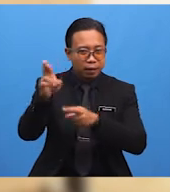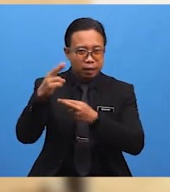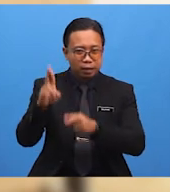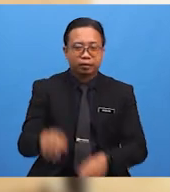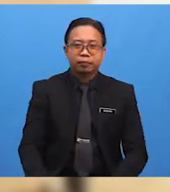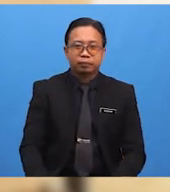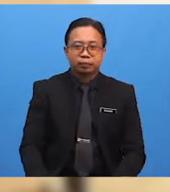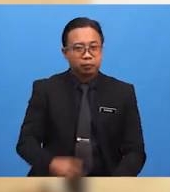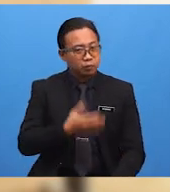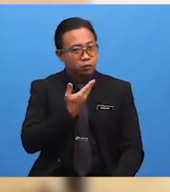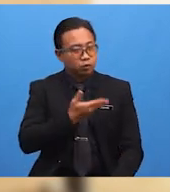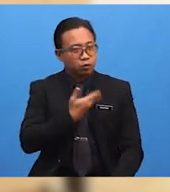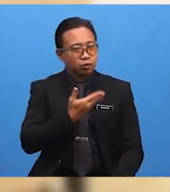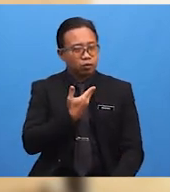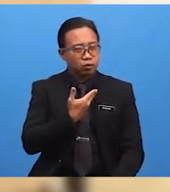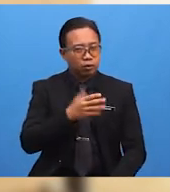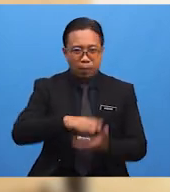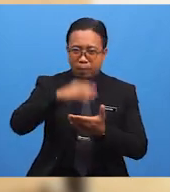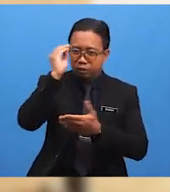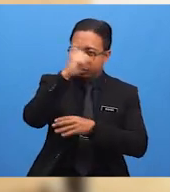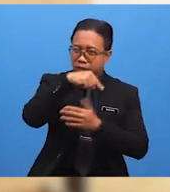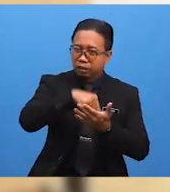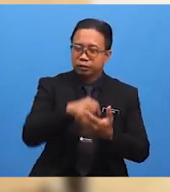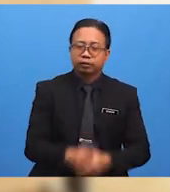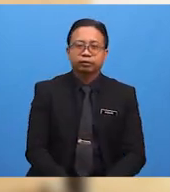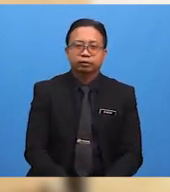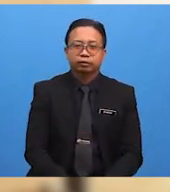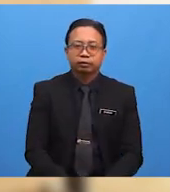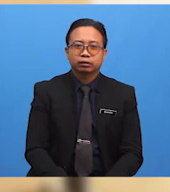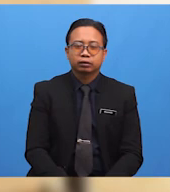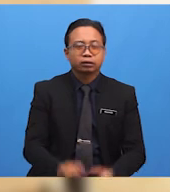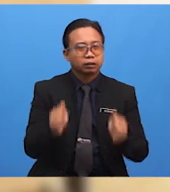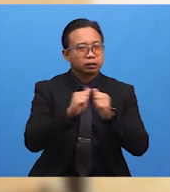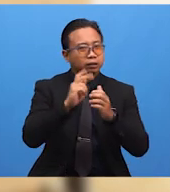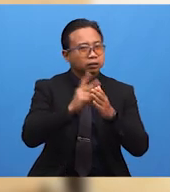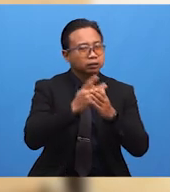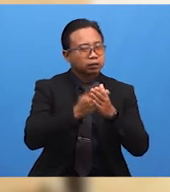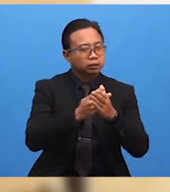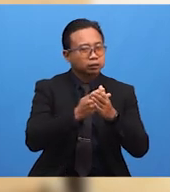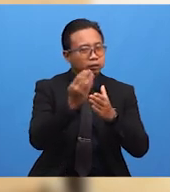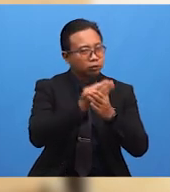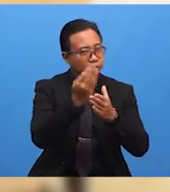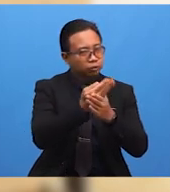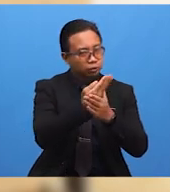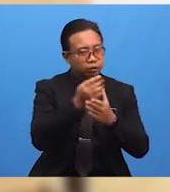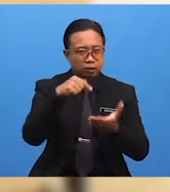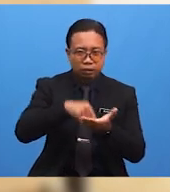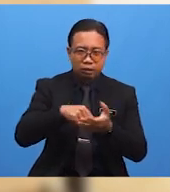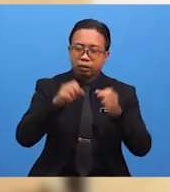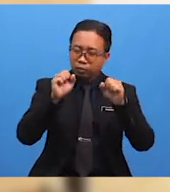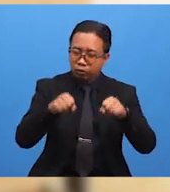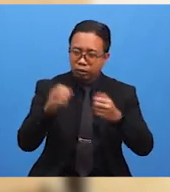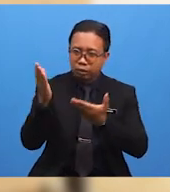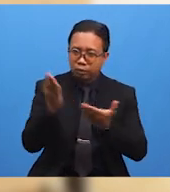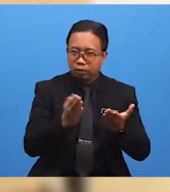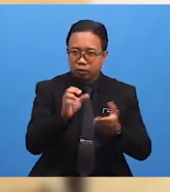Seronok Kan Belajar Adab Pada Hari Ini Dengan Perkongsian Ini Mudah-mudahan Dapat